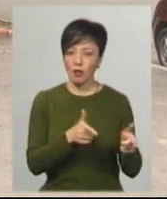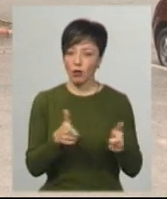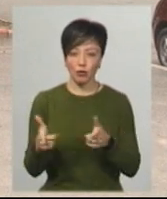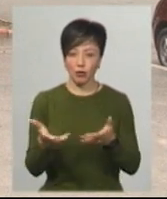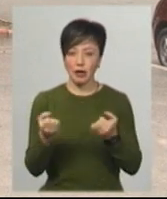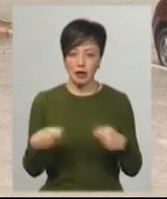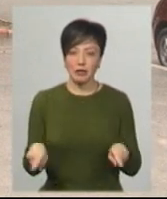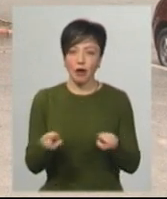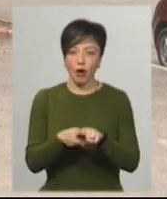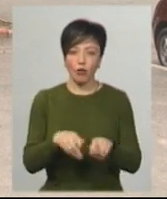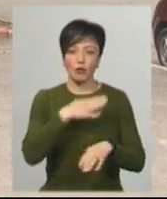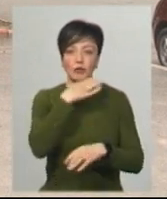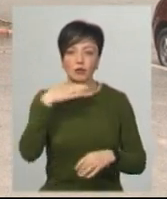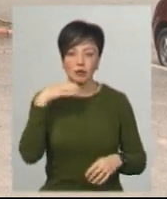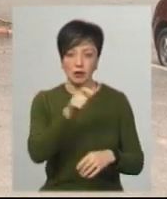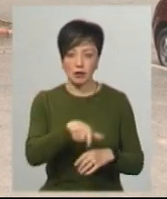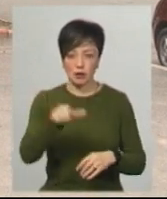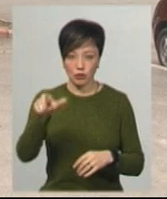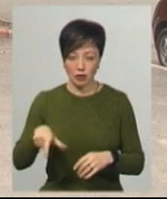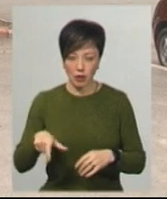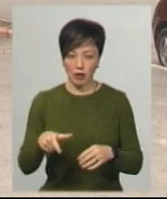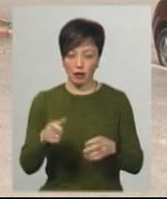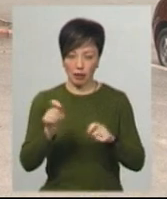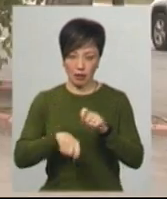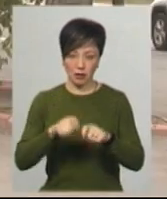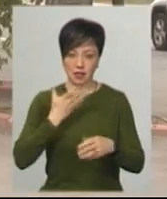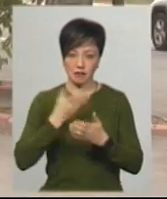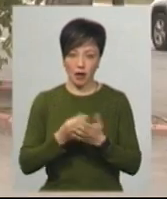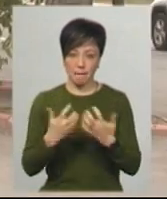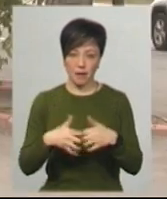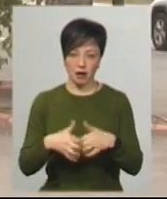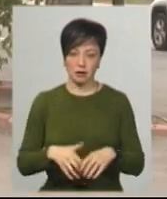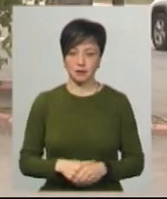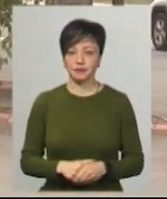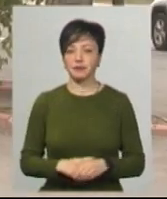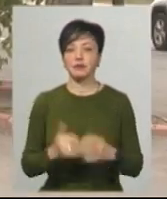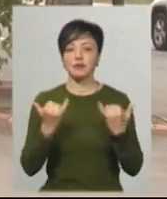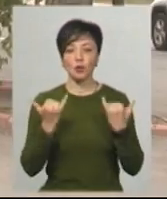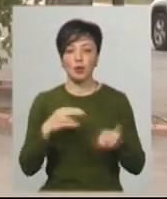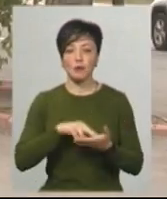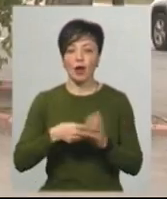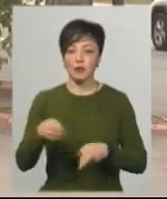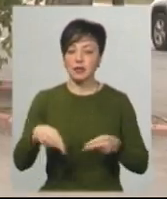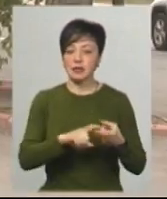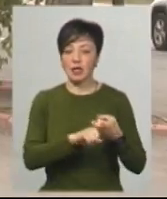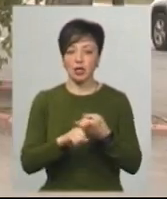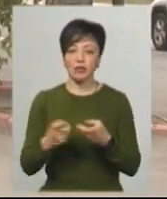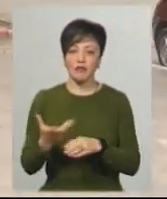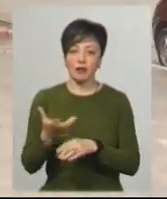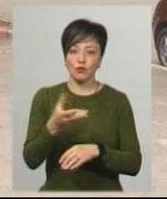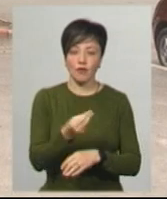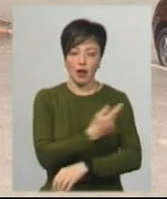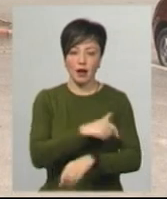прийняти таку кількість реакцій на свій апарат. Додає, що сьогодні від планових операцій залежить фінансування